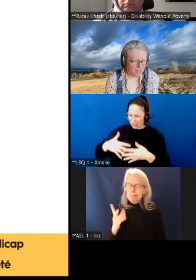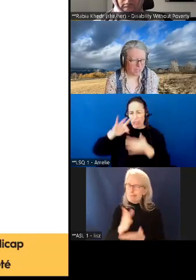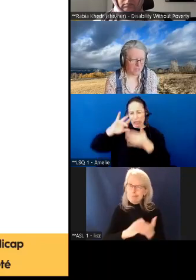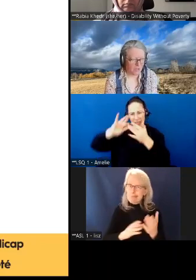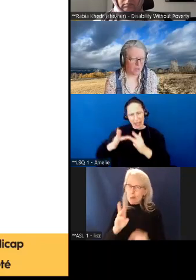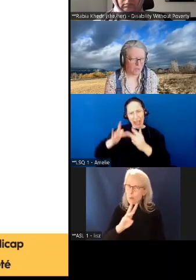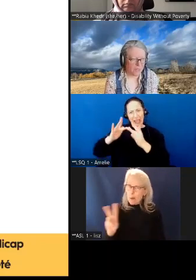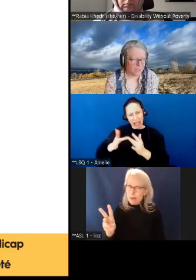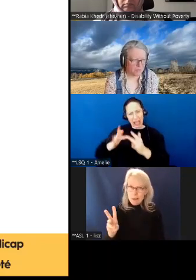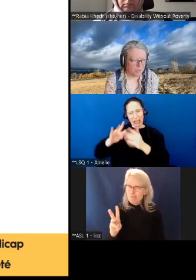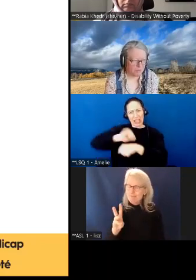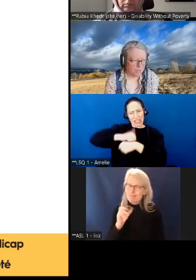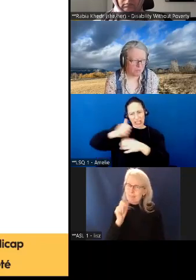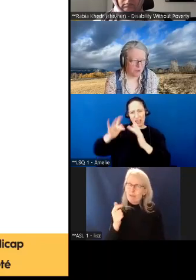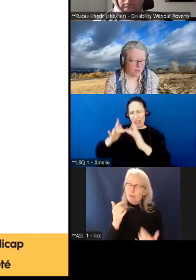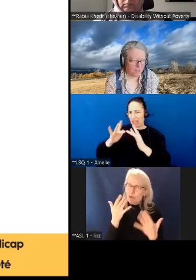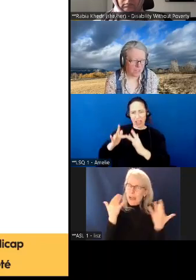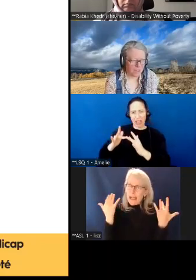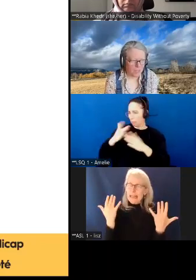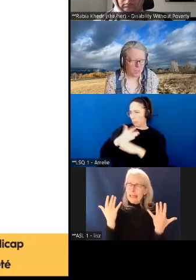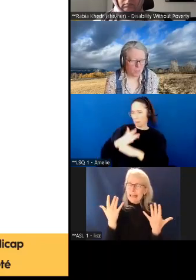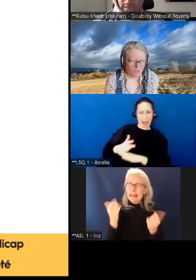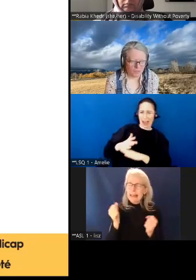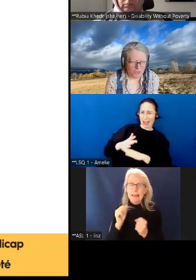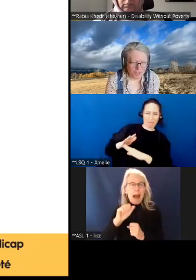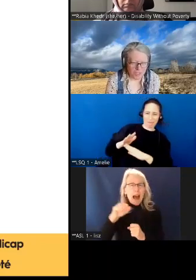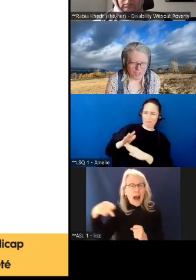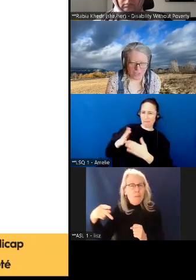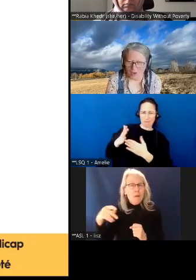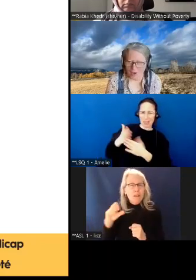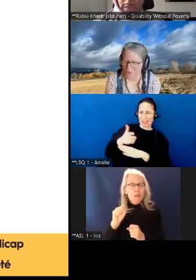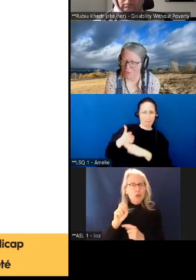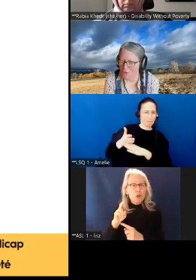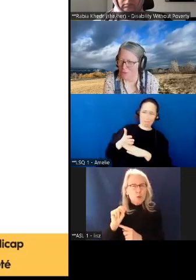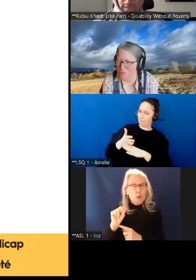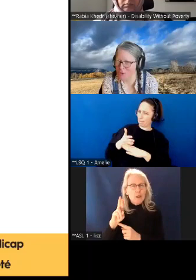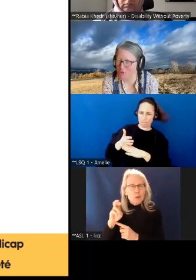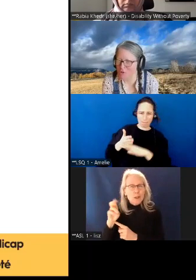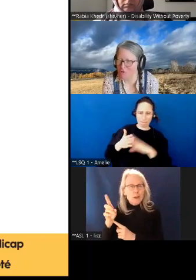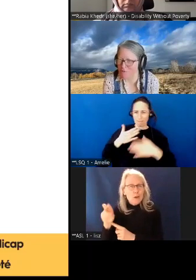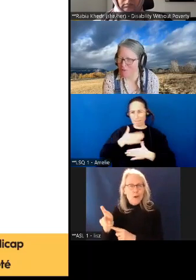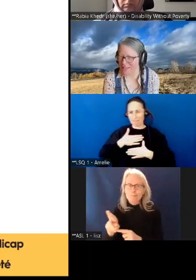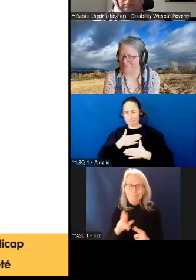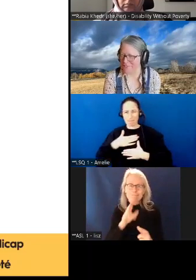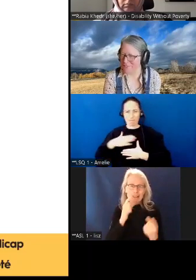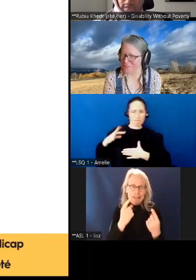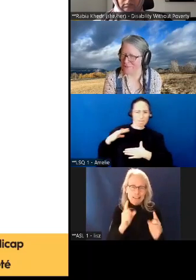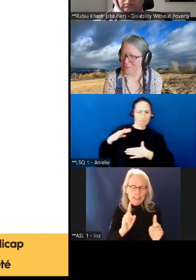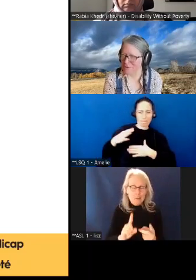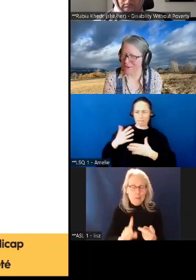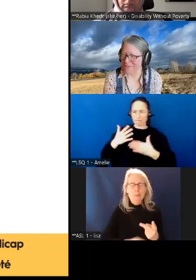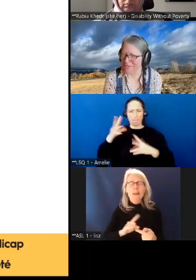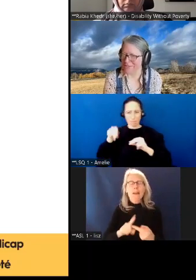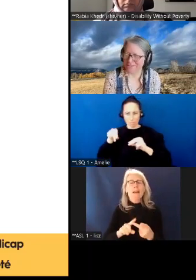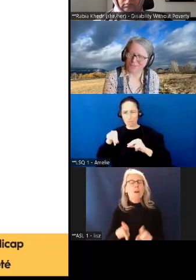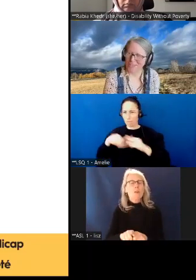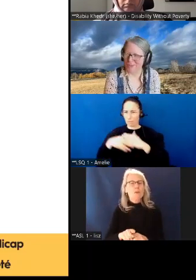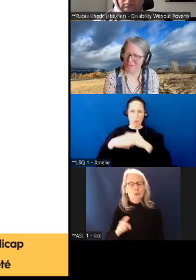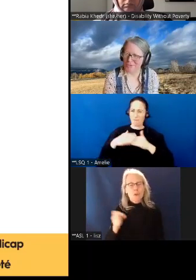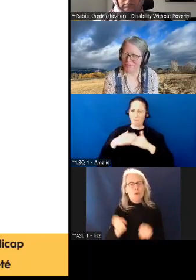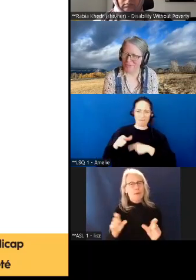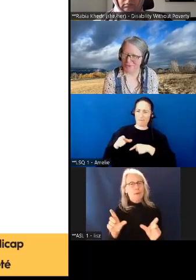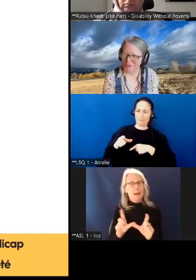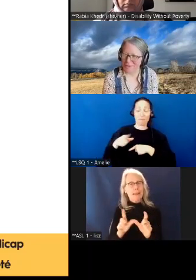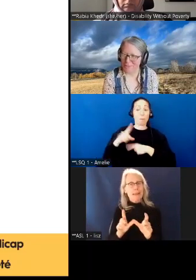Internet qui, nous savons, ne sont pas nécessairement très accessibles ni très conviviales. Mais la première chose qu'il fallait